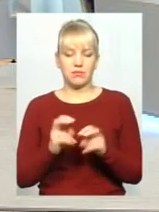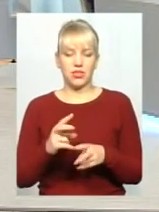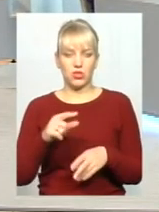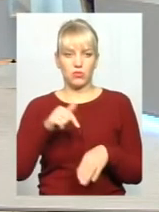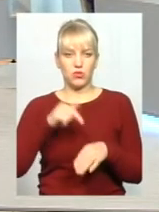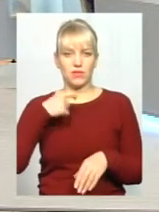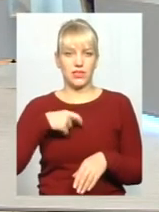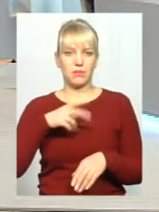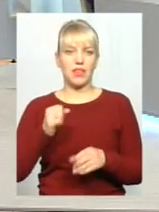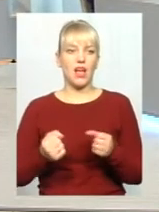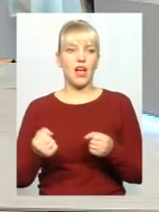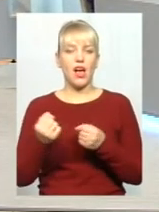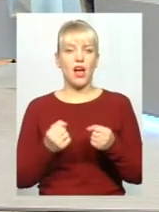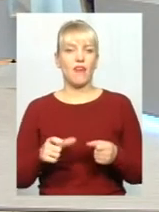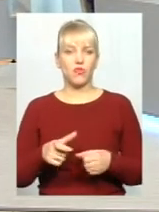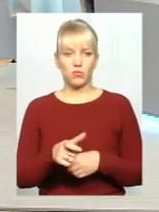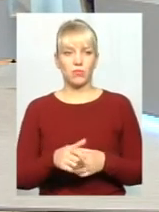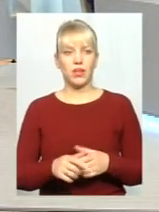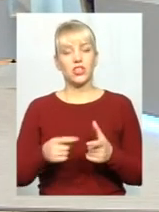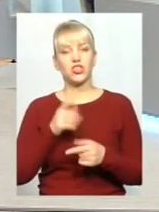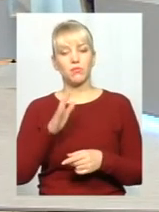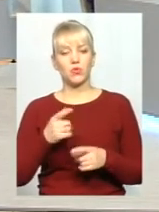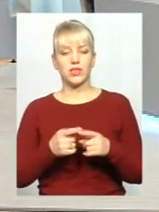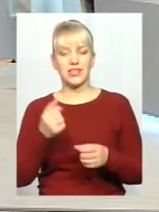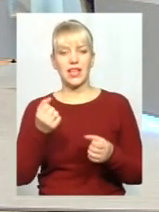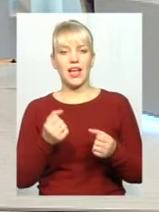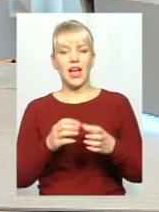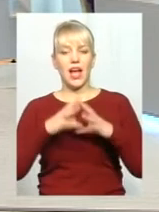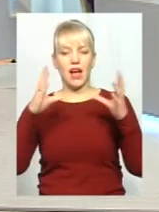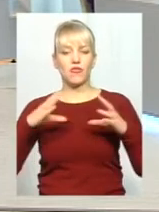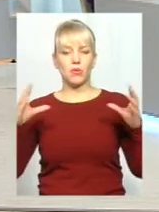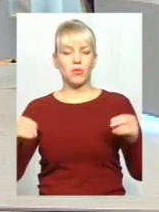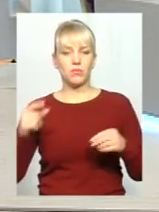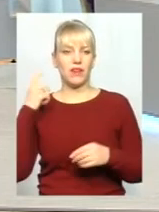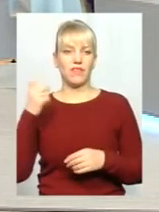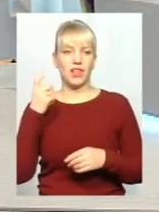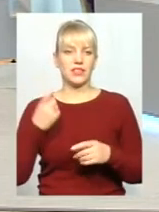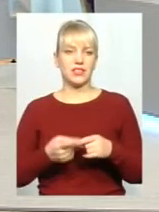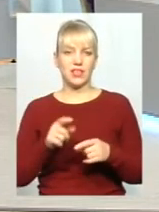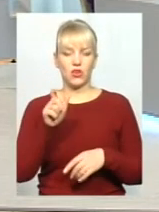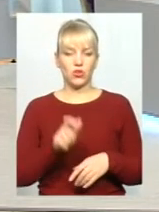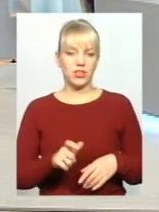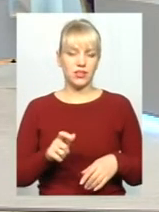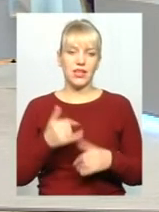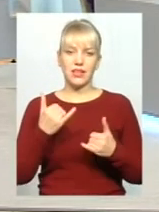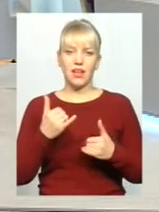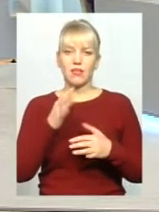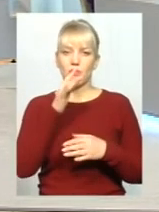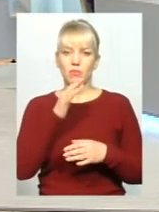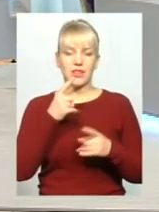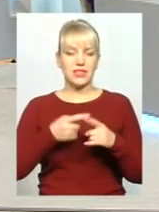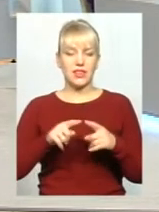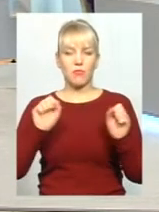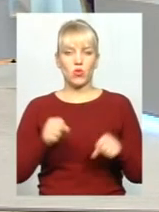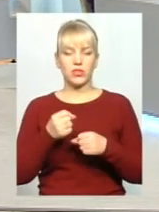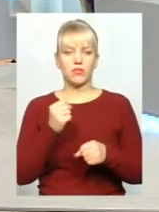дорожі. Але чи буде цей автомобіль власністю цієї людини? На даний момент це неможливо зробити. Є єдиний варіант власністі